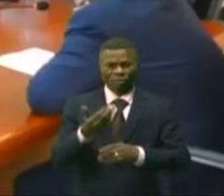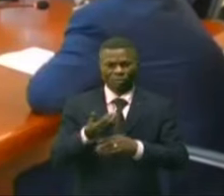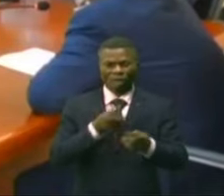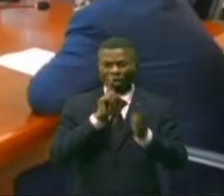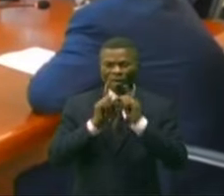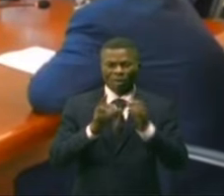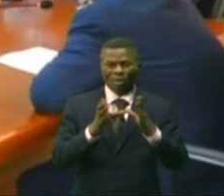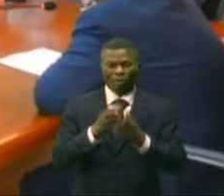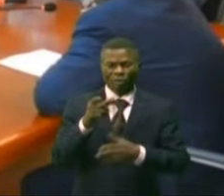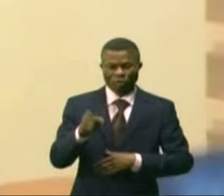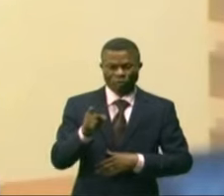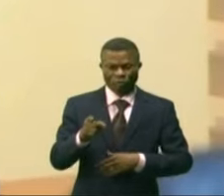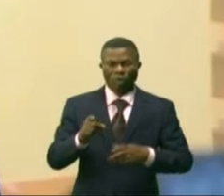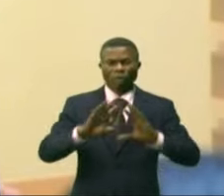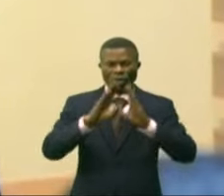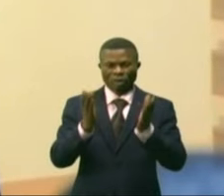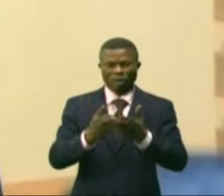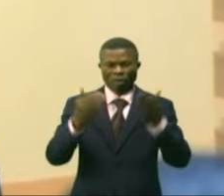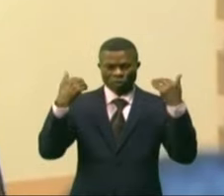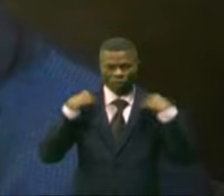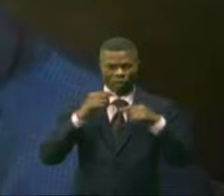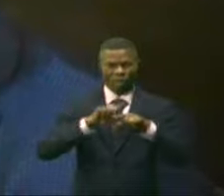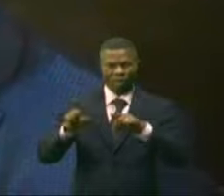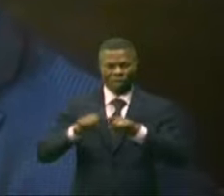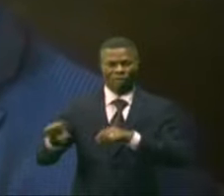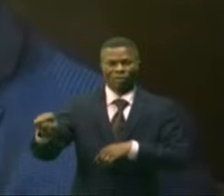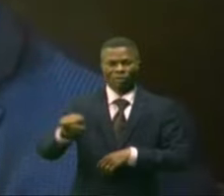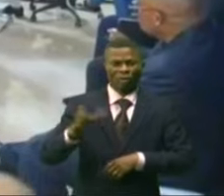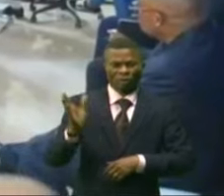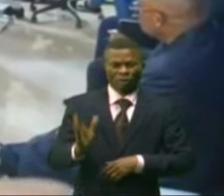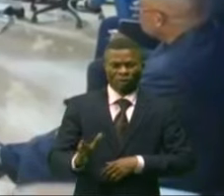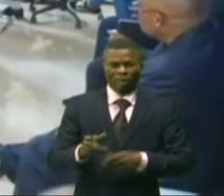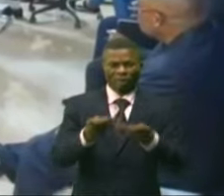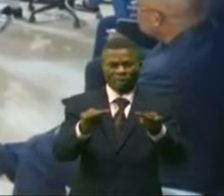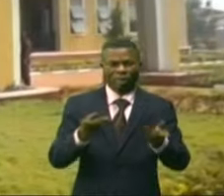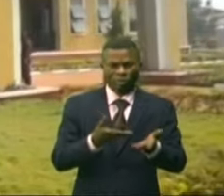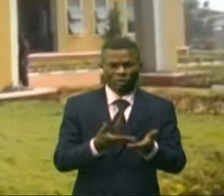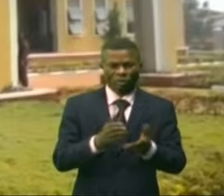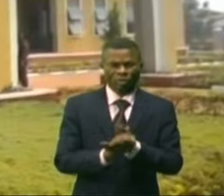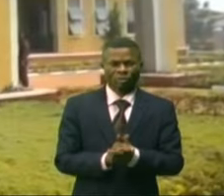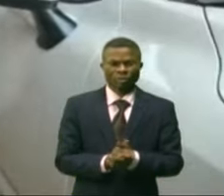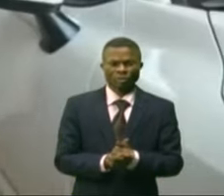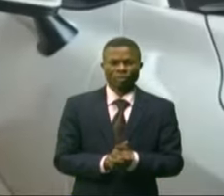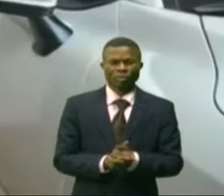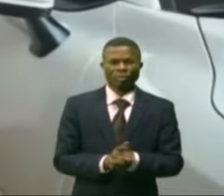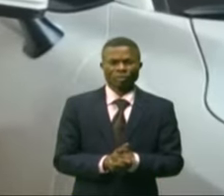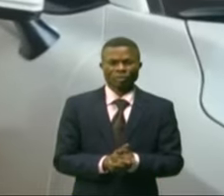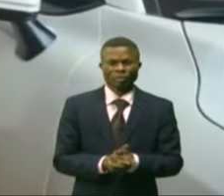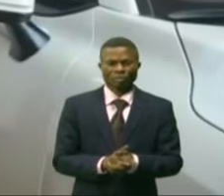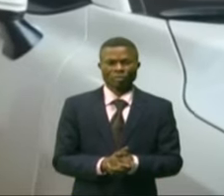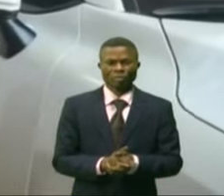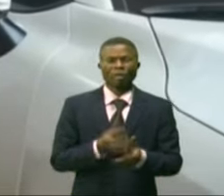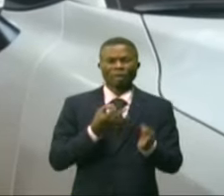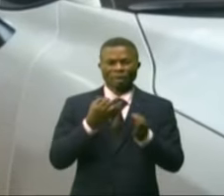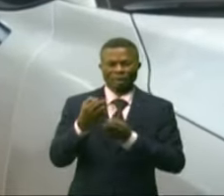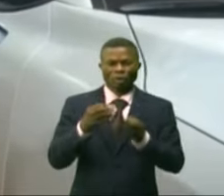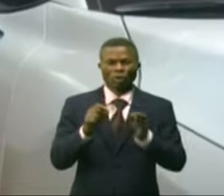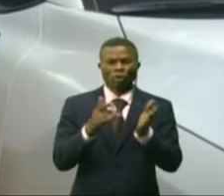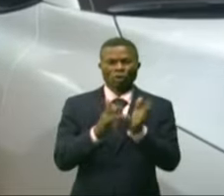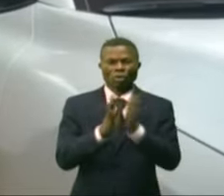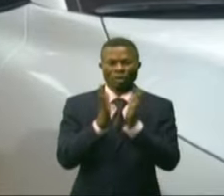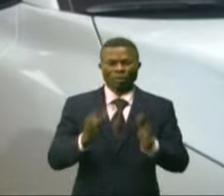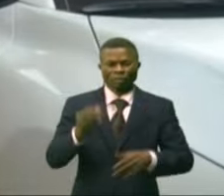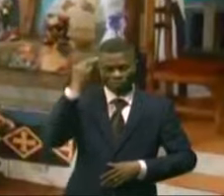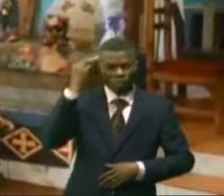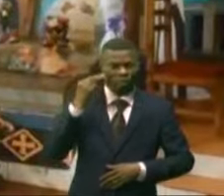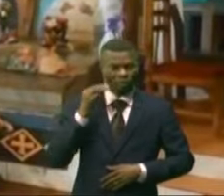brièvement avec les officiels des différents secteurs en la salle qui balie du gouverneurat. En fervent chrétien, le ministre